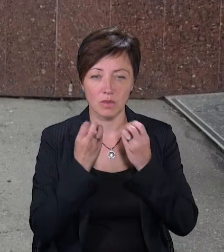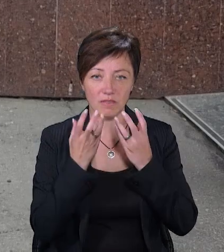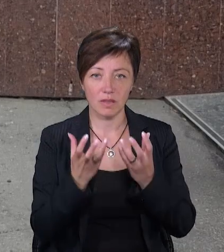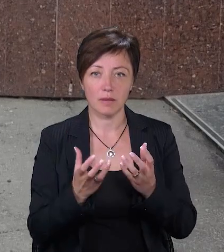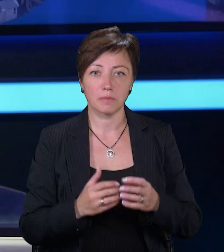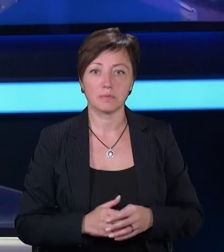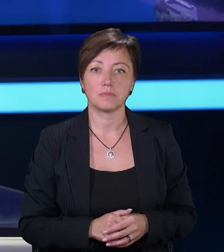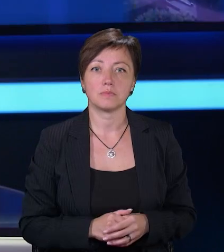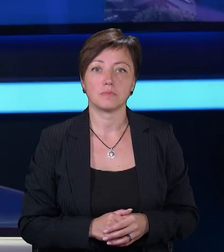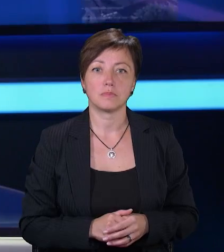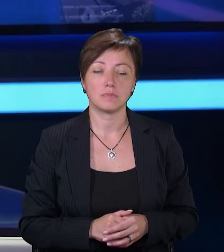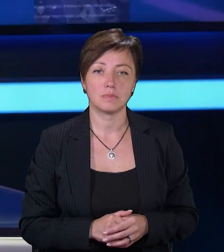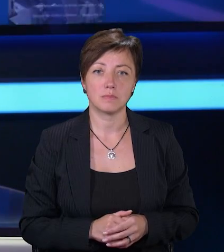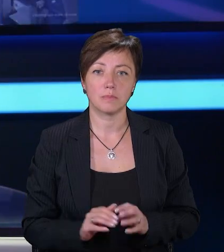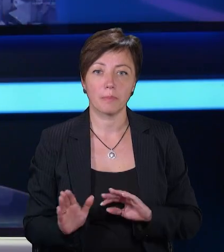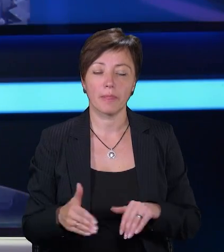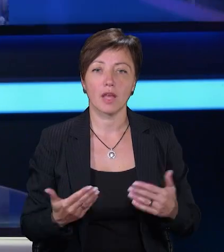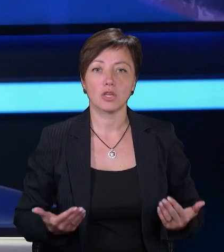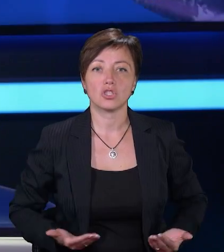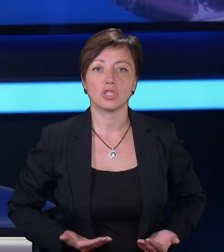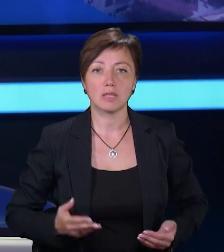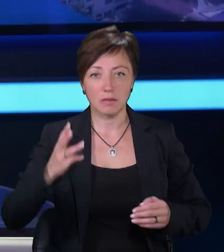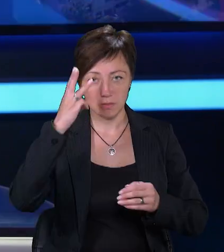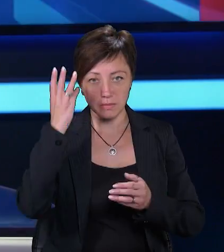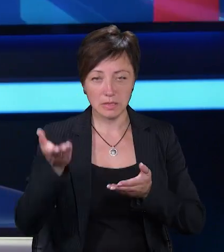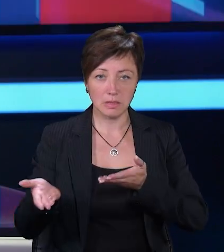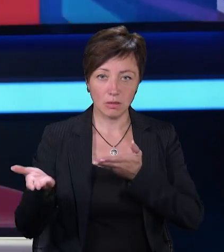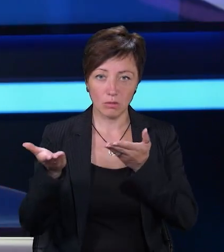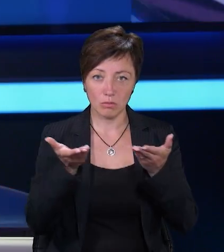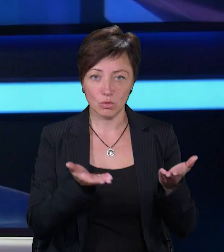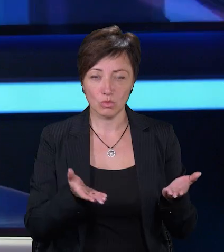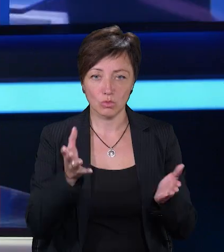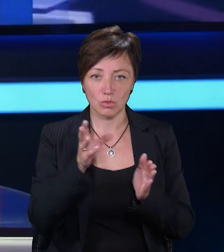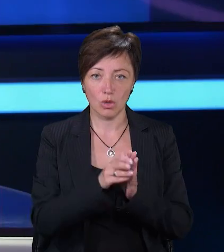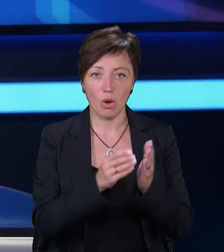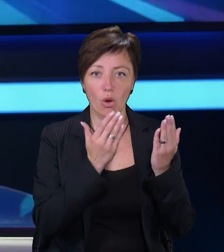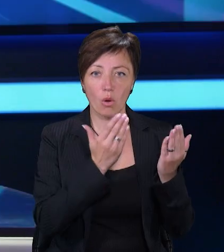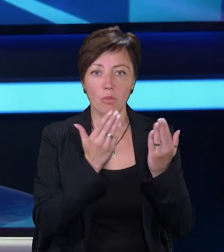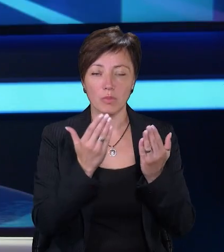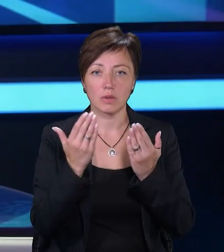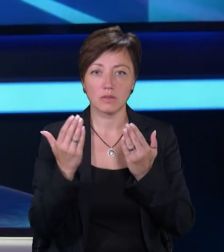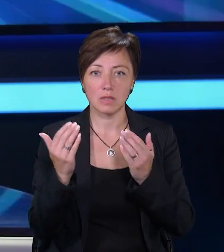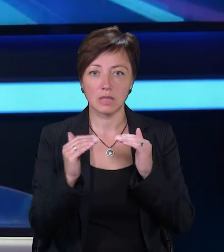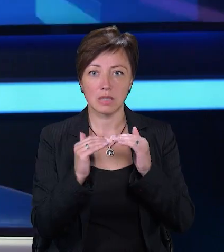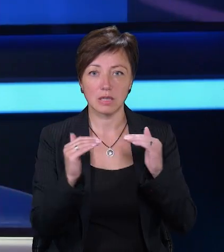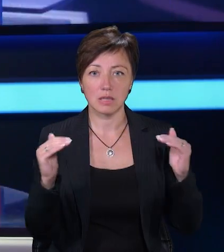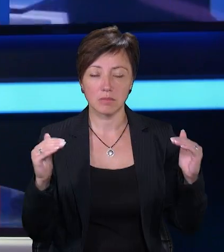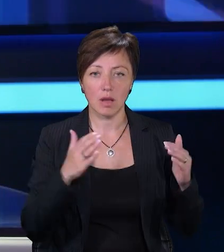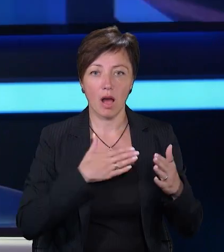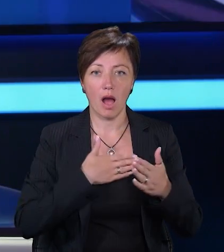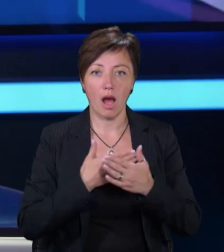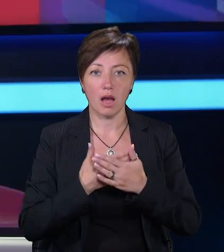квіти. Жителів громади запрошують долучитись до опитування під назвою «Рівень громадської